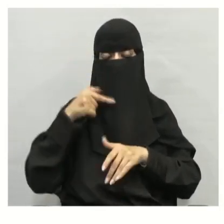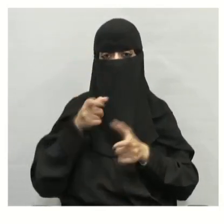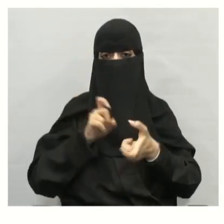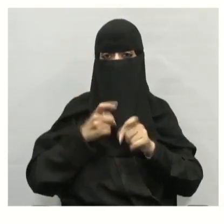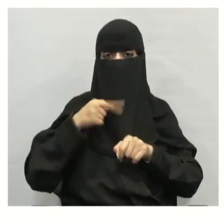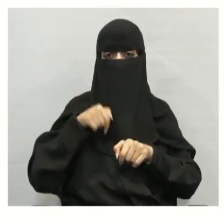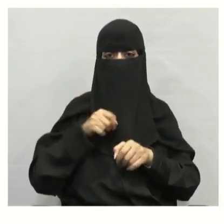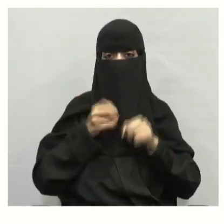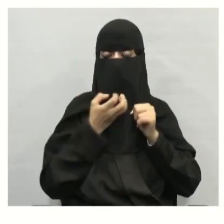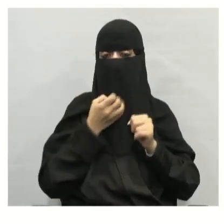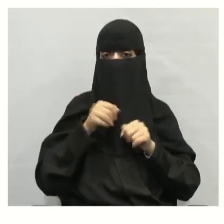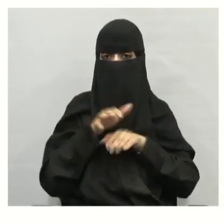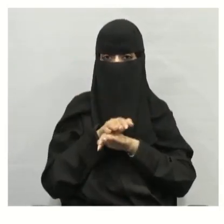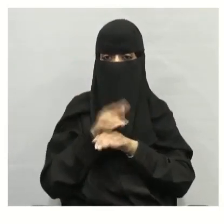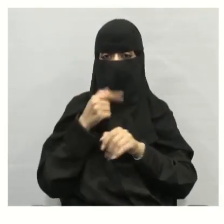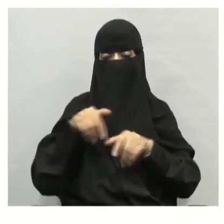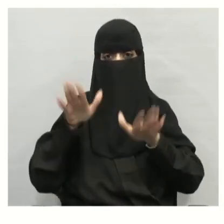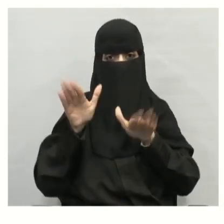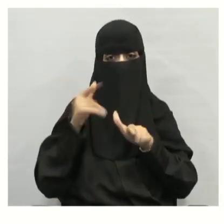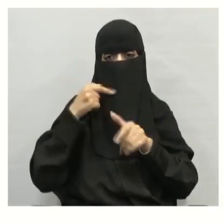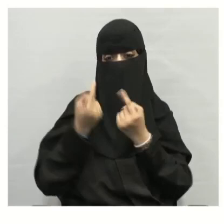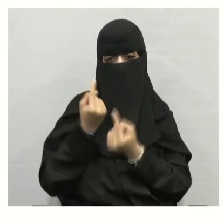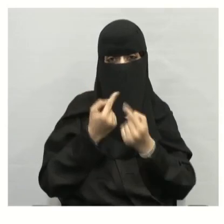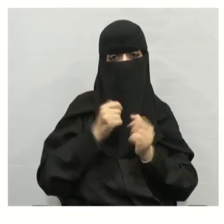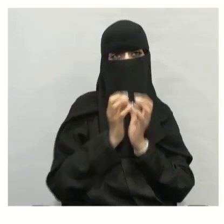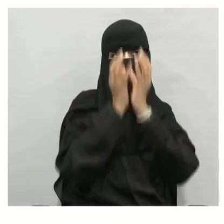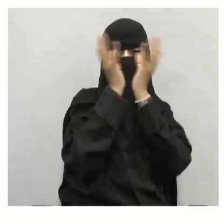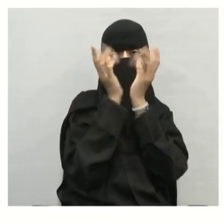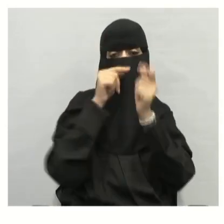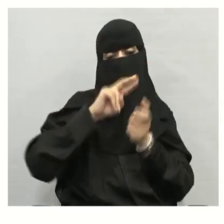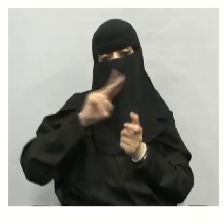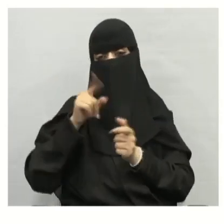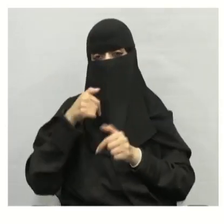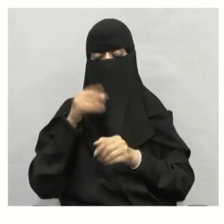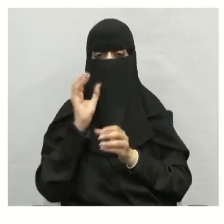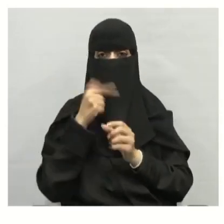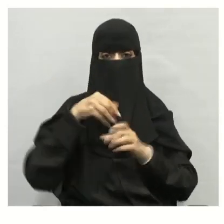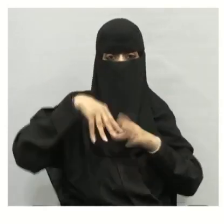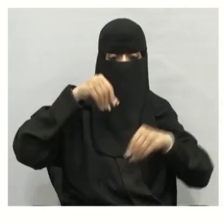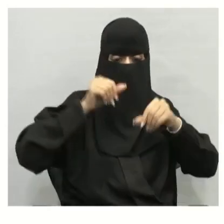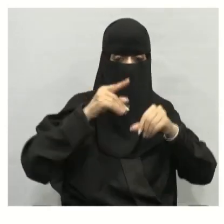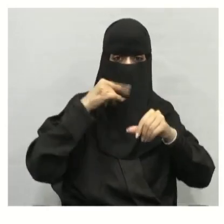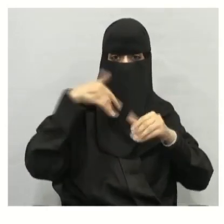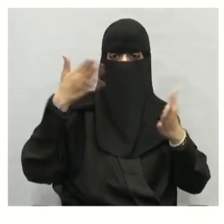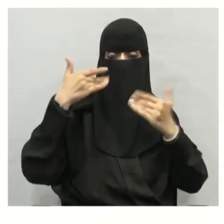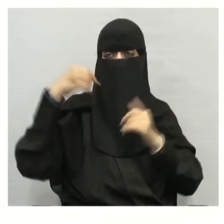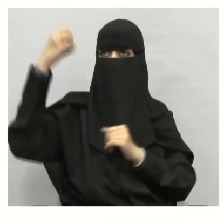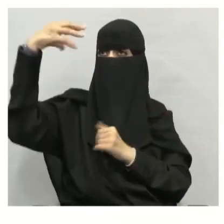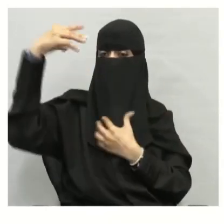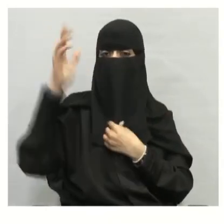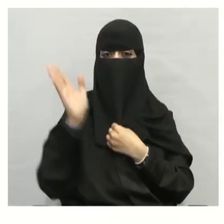مثل العناكب، الطيور، الحشرات، الأعشاب، الشجيرات الغير الحية مثل التراب، الهواء والضوء